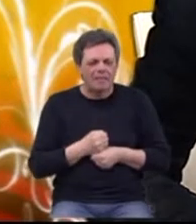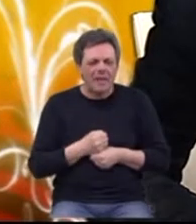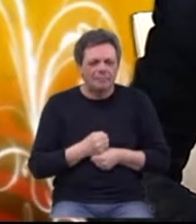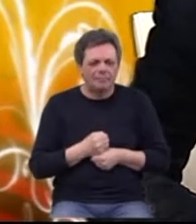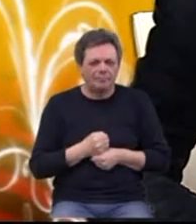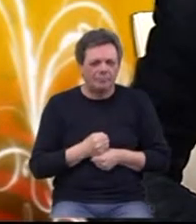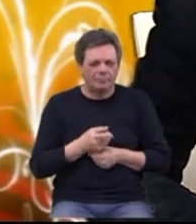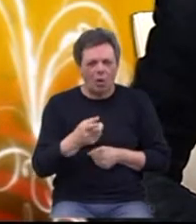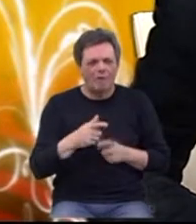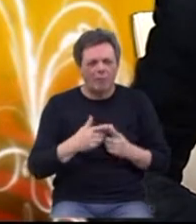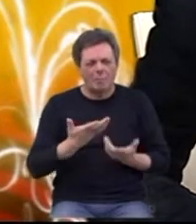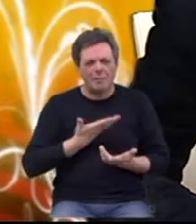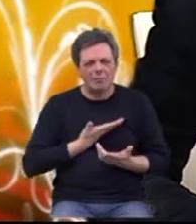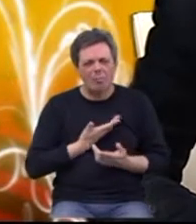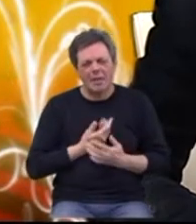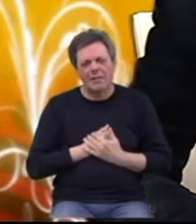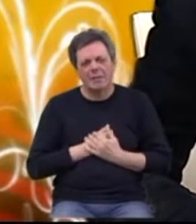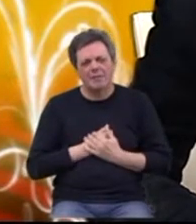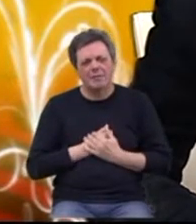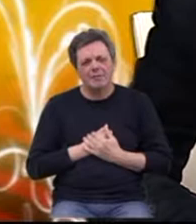spasavanje ovakvog tipa dobiju